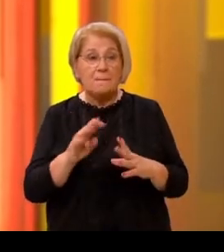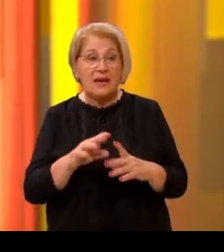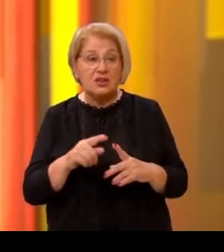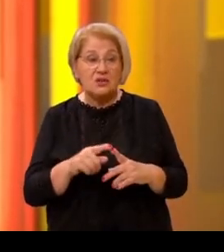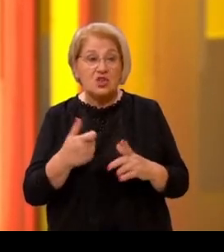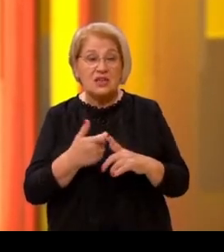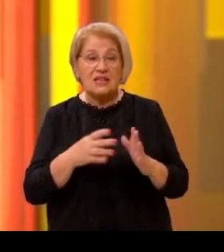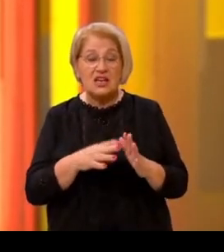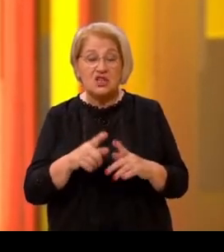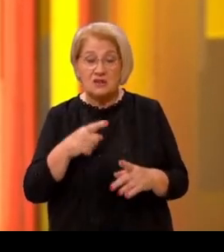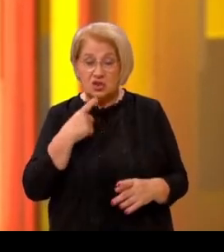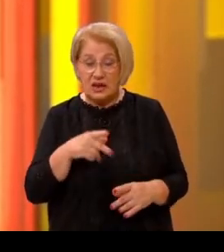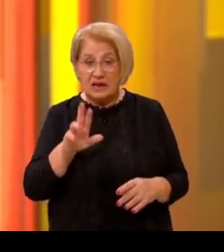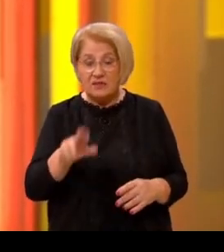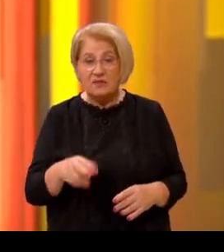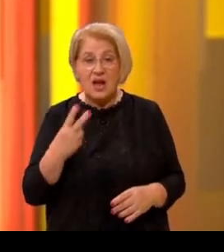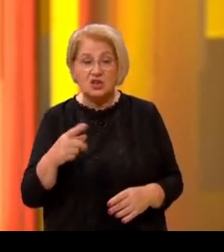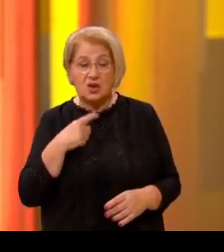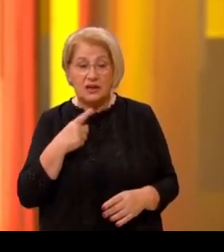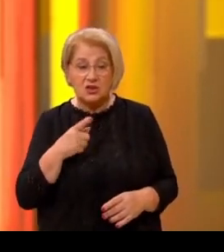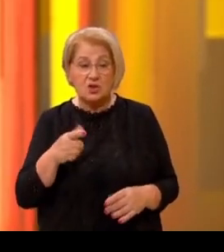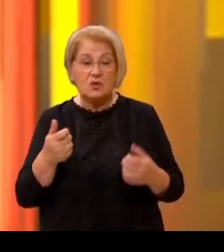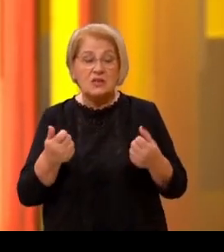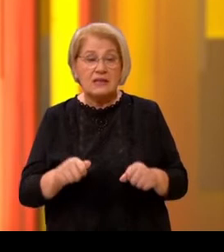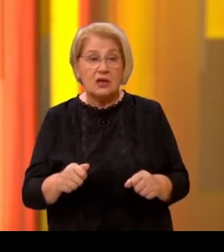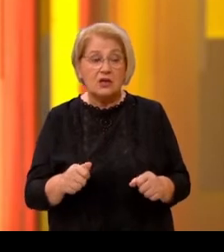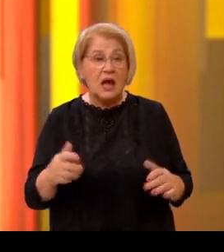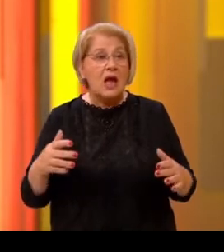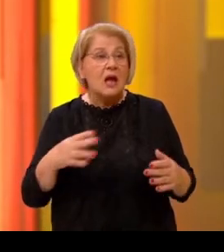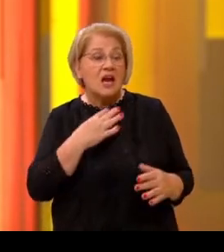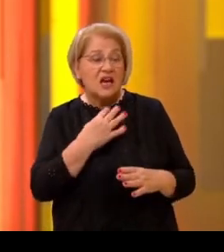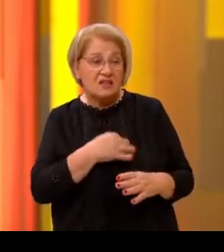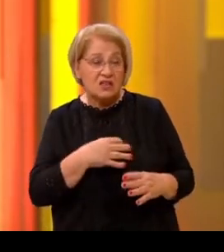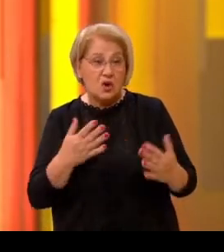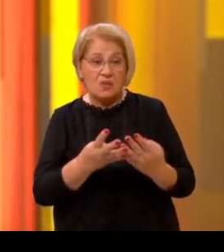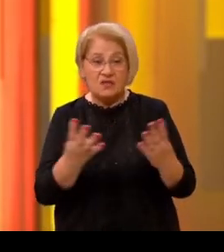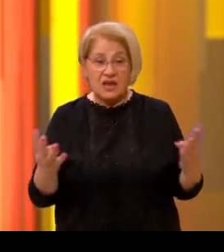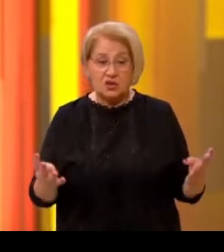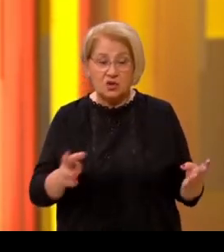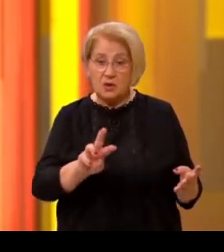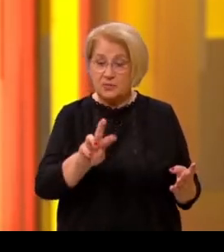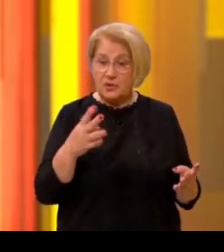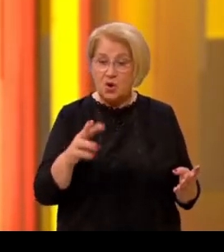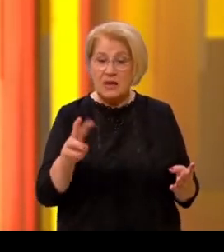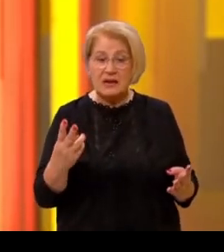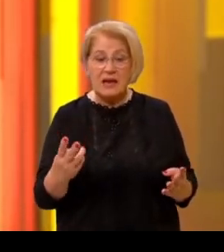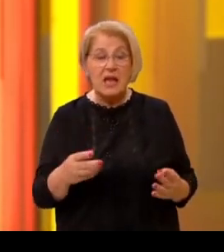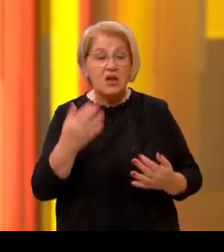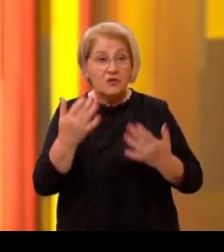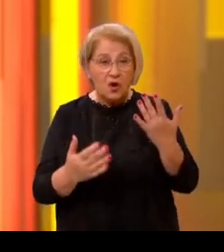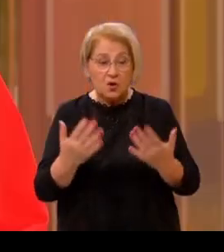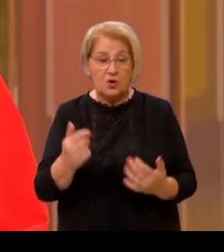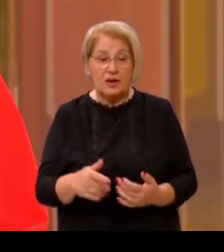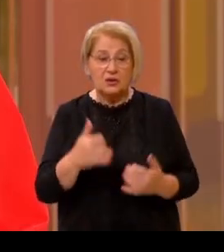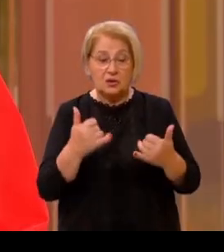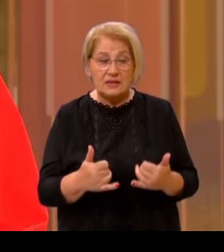gospodin Knežević, bitno je reći sljedeće, što smo zaključili na nacionalnom viječu. Pitanje promjene formule izglađivanja je pitanje